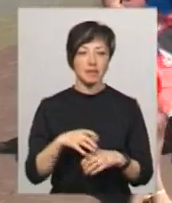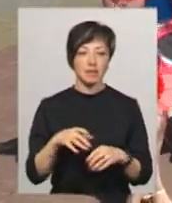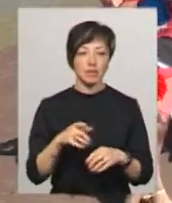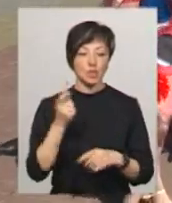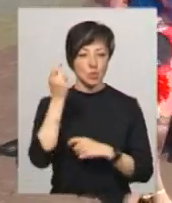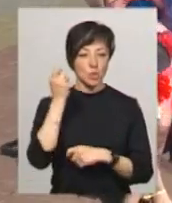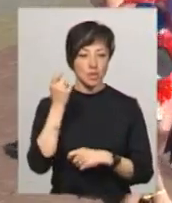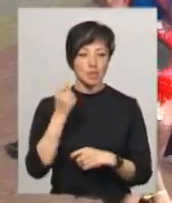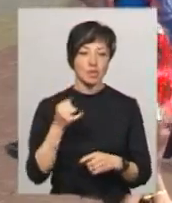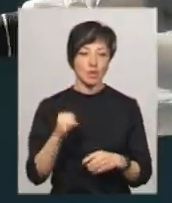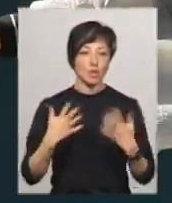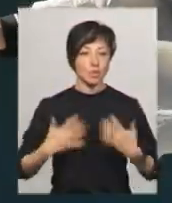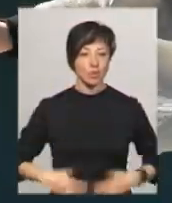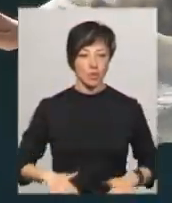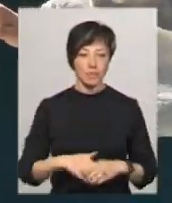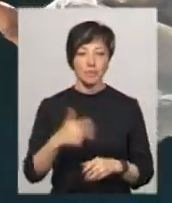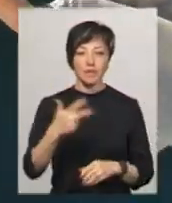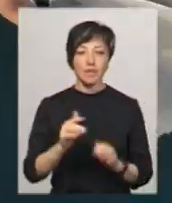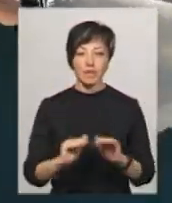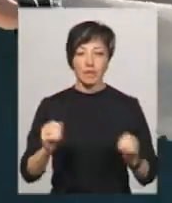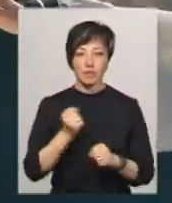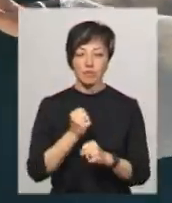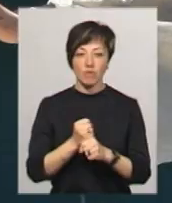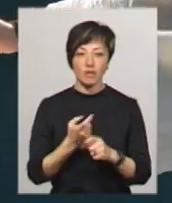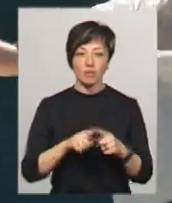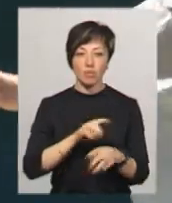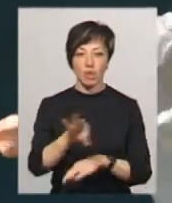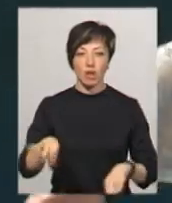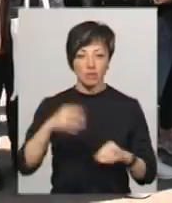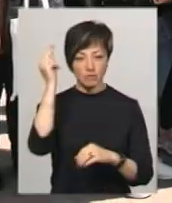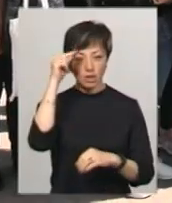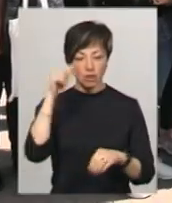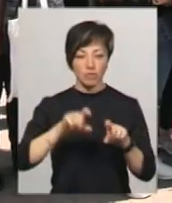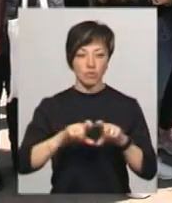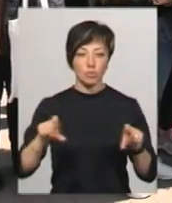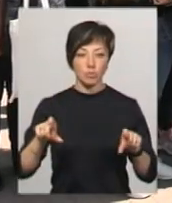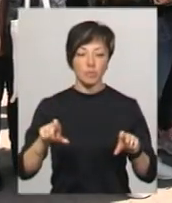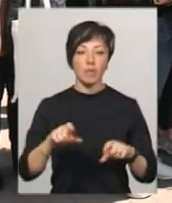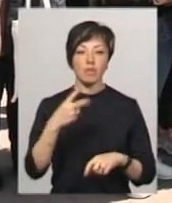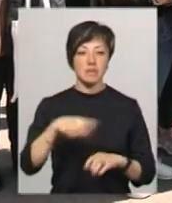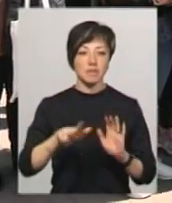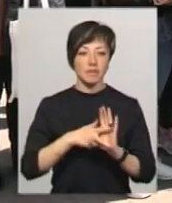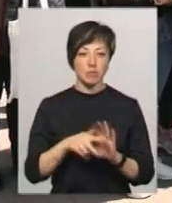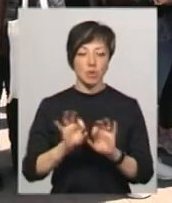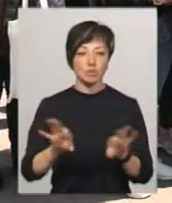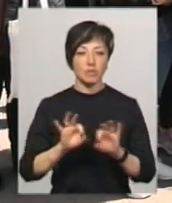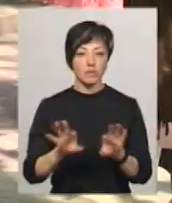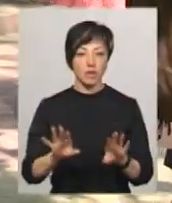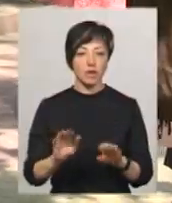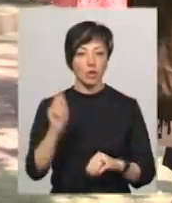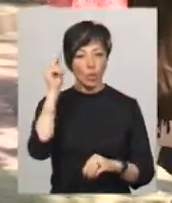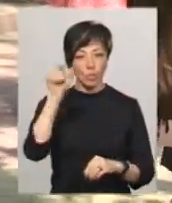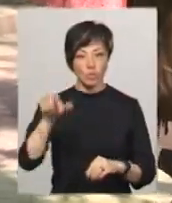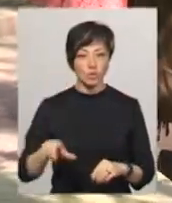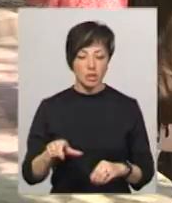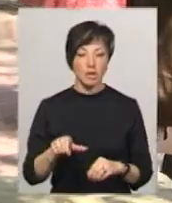зонтики і сукні. 30 школярів працювало над екопроектом навчально-виховного об'єднання номер 28, розповідає учень Андрій